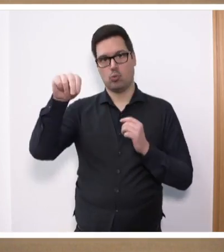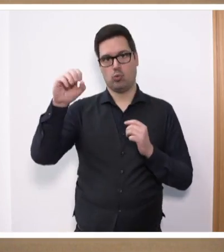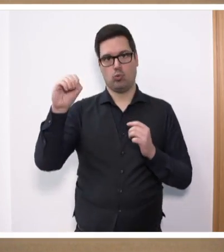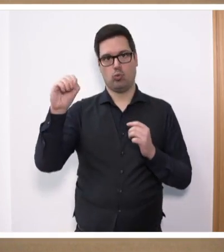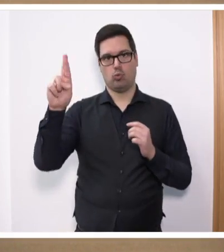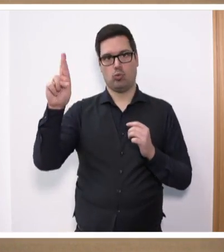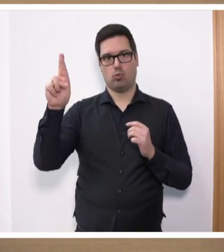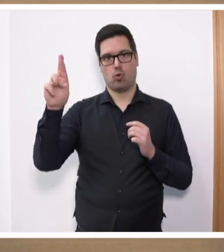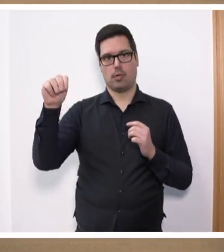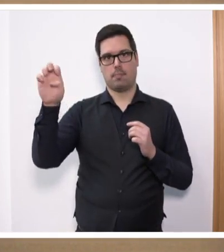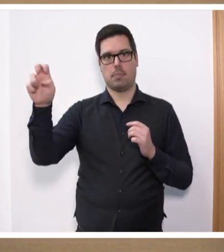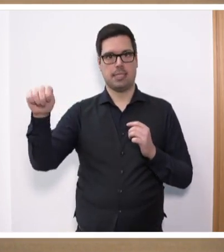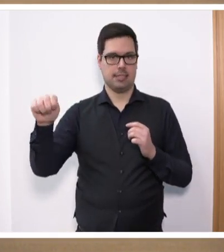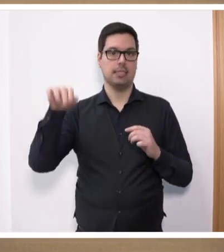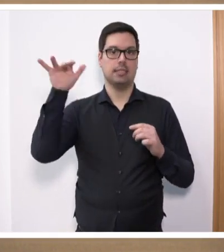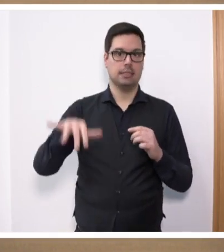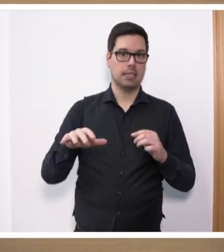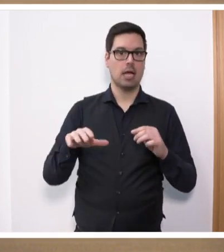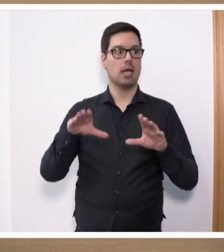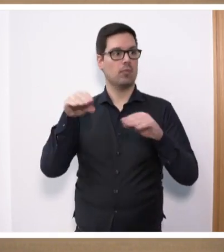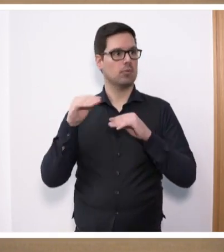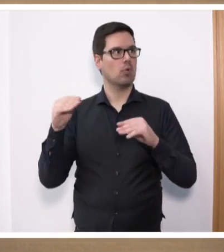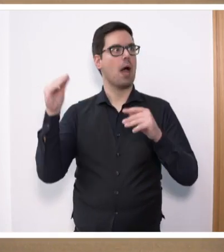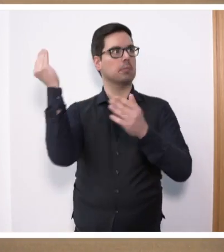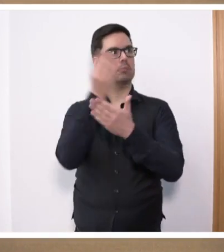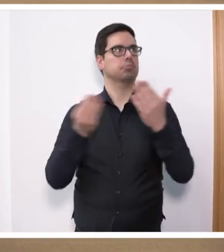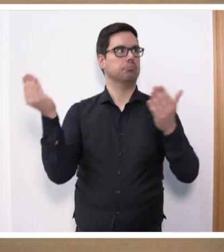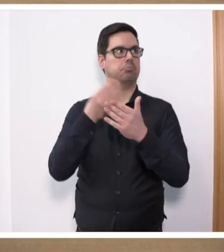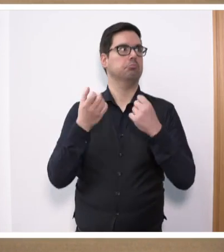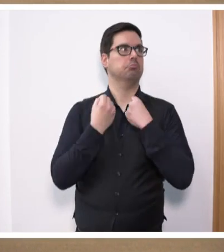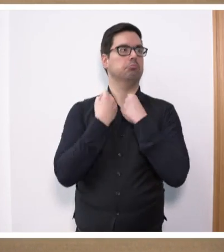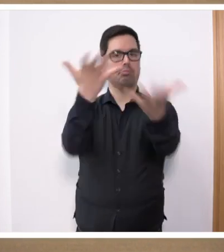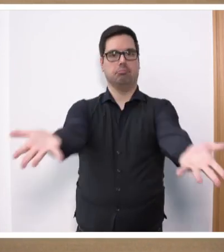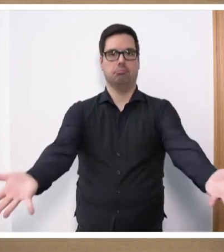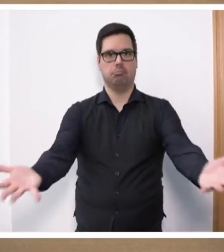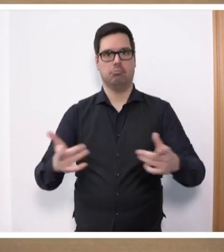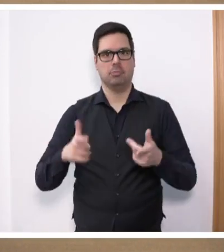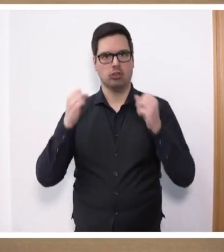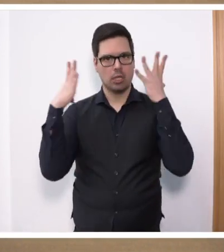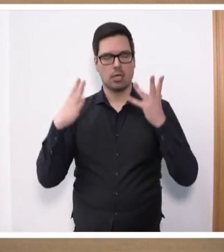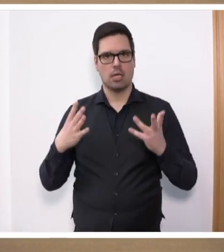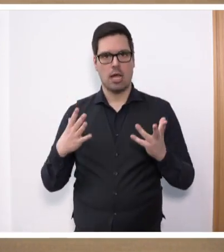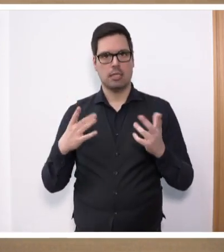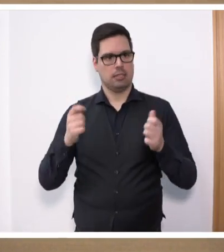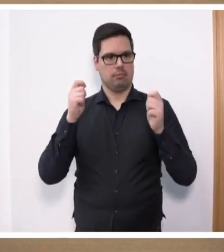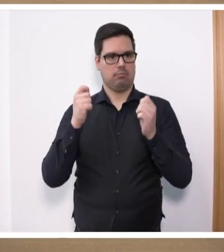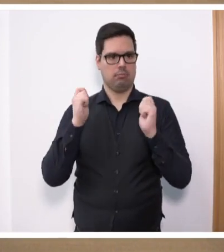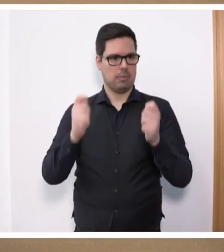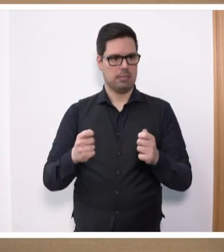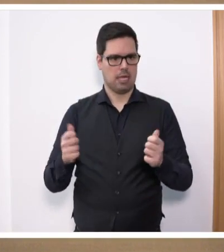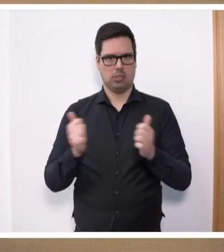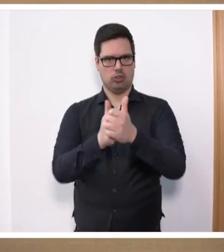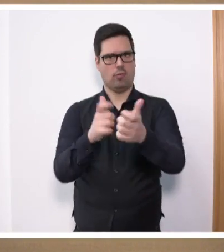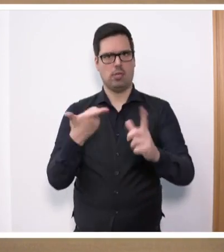werden, die Aufhebung abstrakt in den Raum gestellt wird, sind wir nicht bereit, einem solchen Antrag zu folgen,